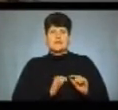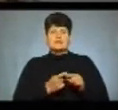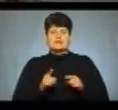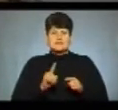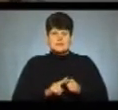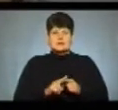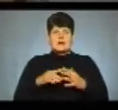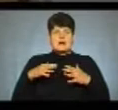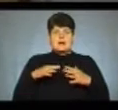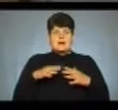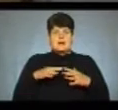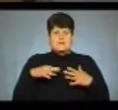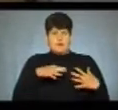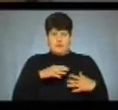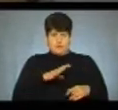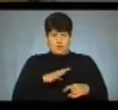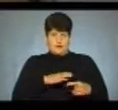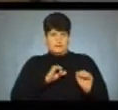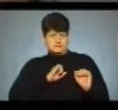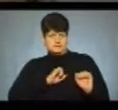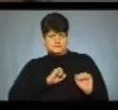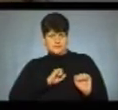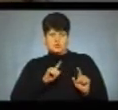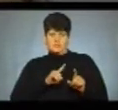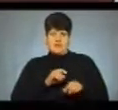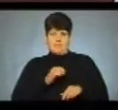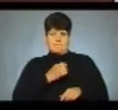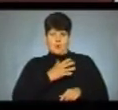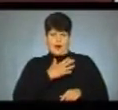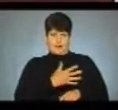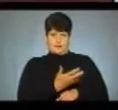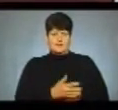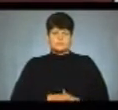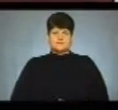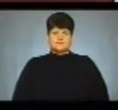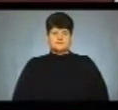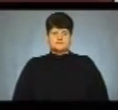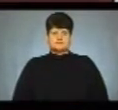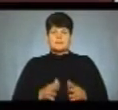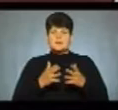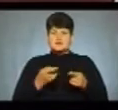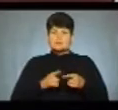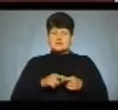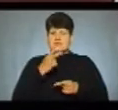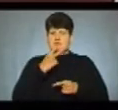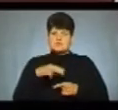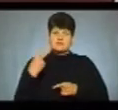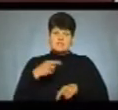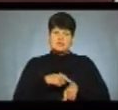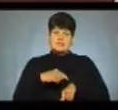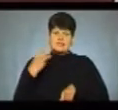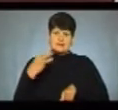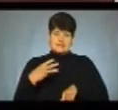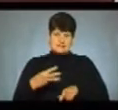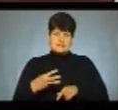даному бою би було, і ми прикривали, щоб десь не поранили їх. Більше про це дивіться о 20.30.